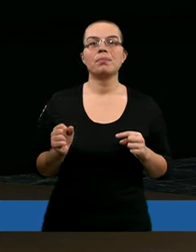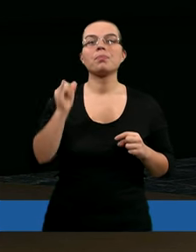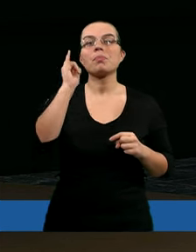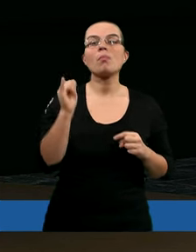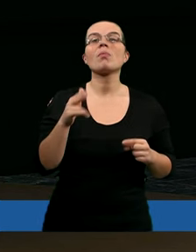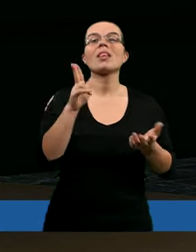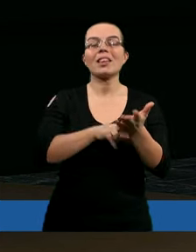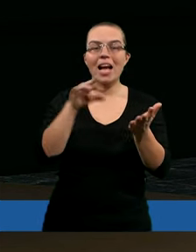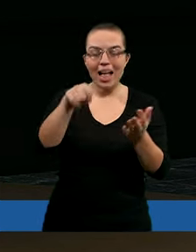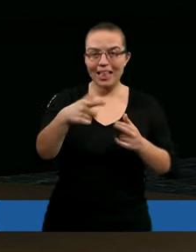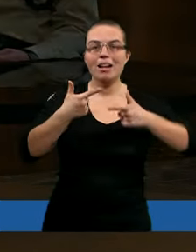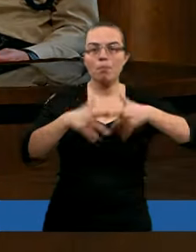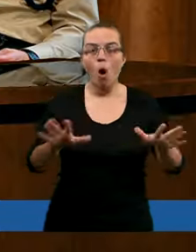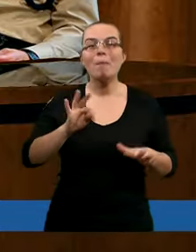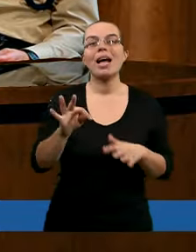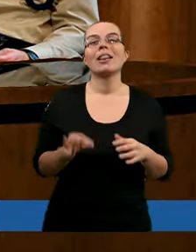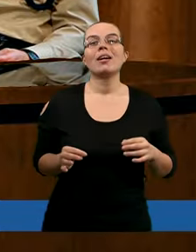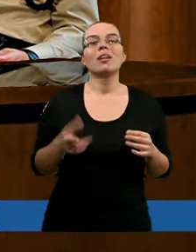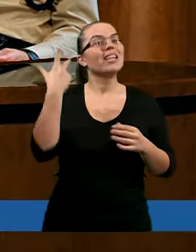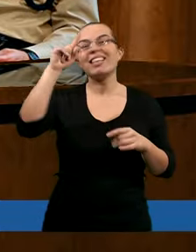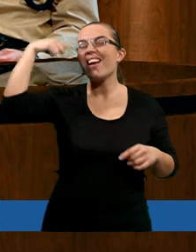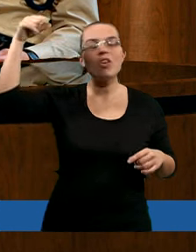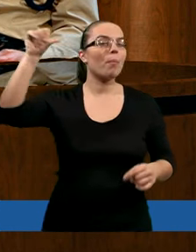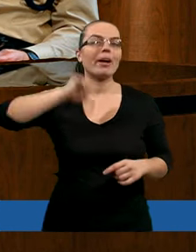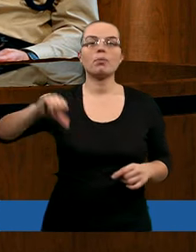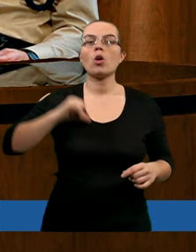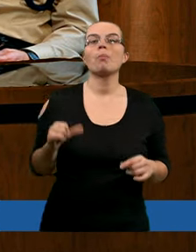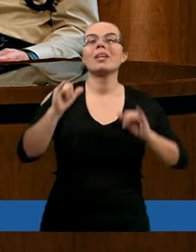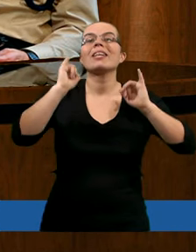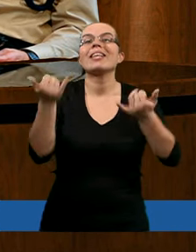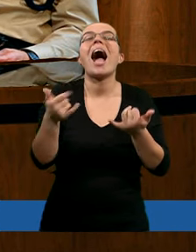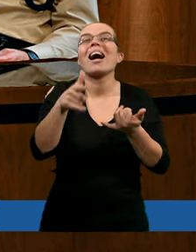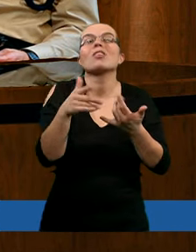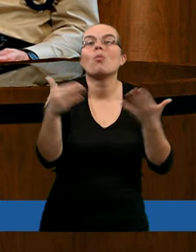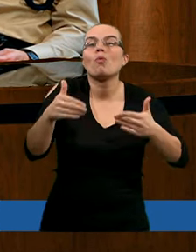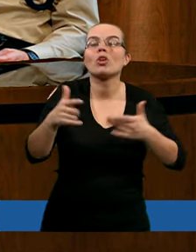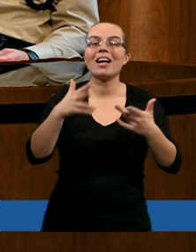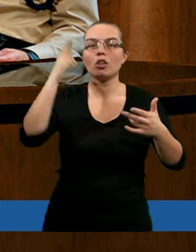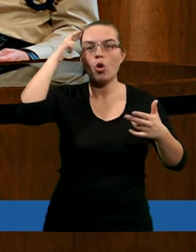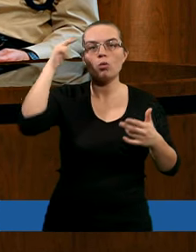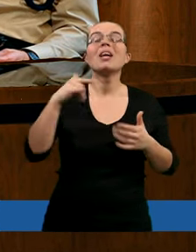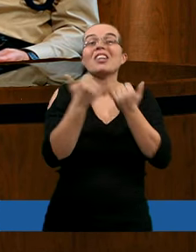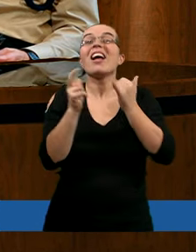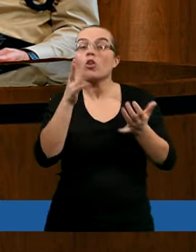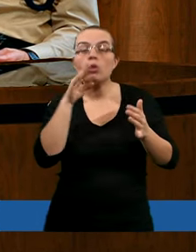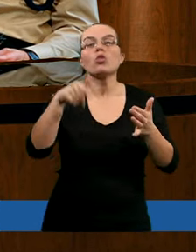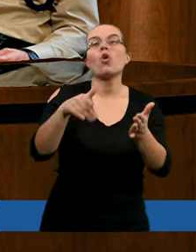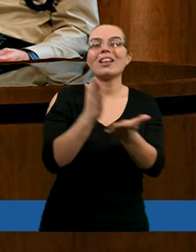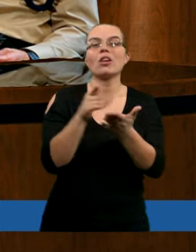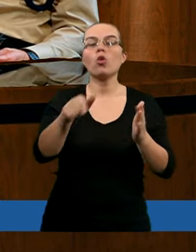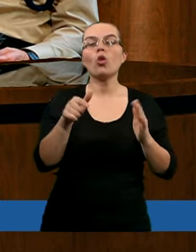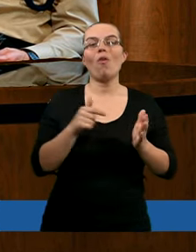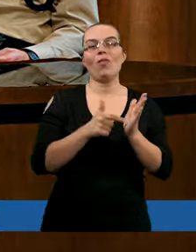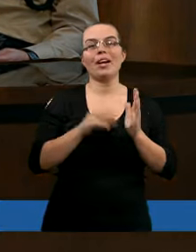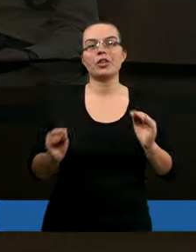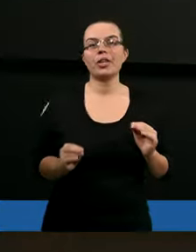I na ten moment nie wyobrażam sobie, jak miałbym to zrobić. Ale jeśli już, to coś takiego. Czy ktoś